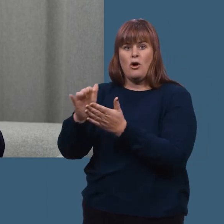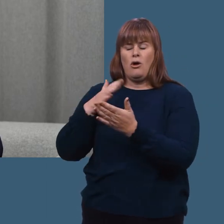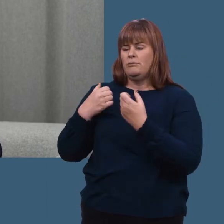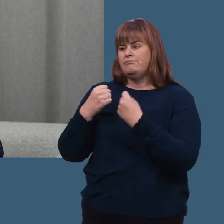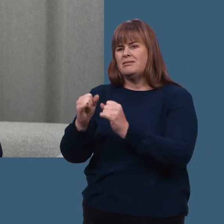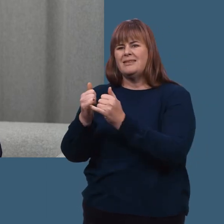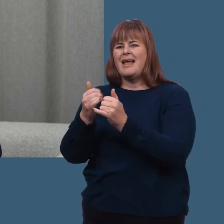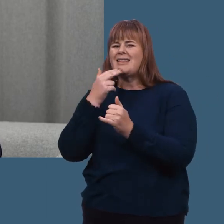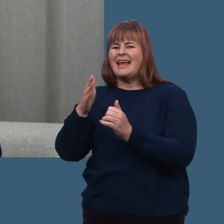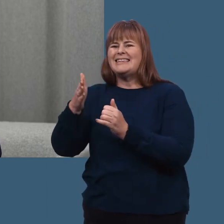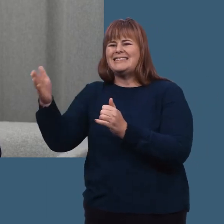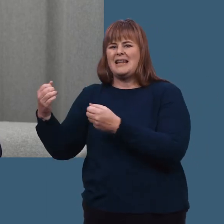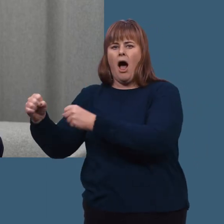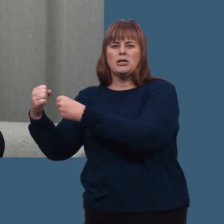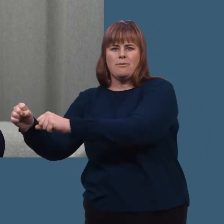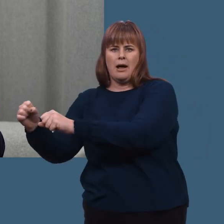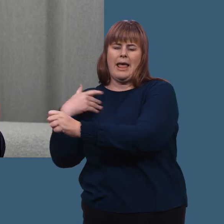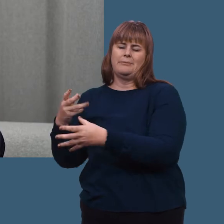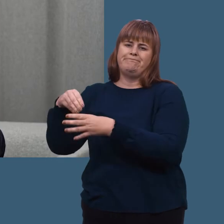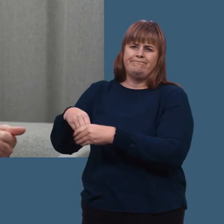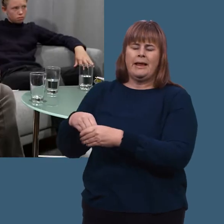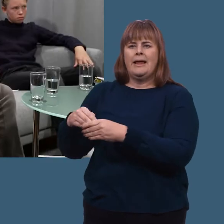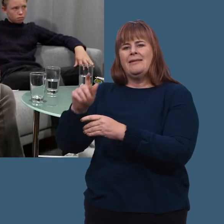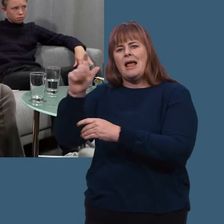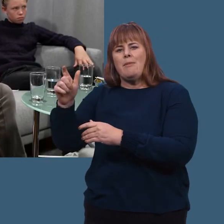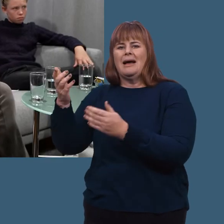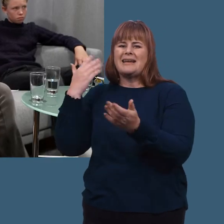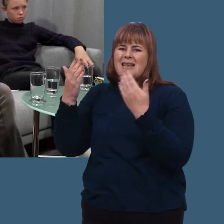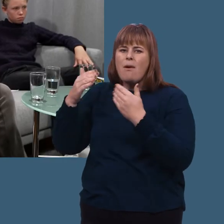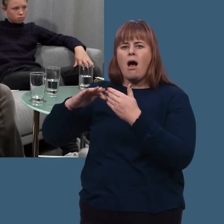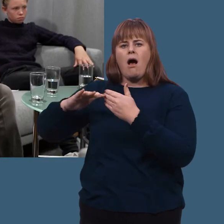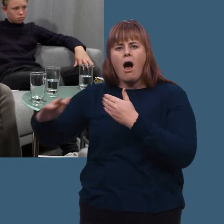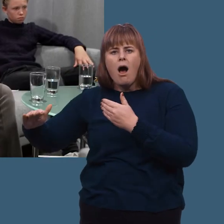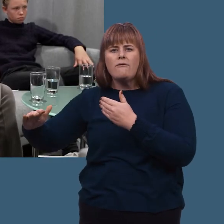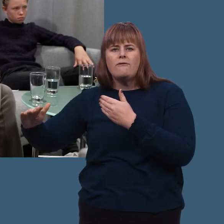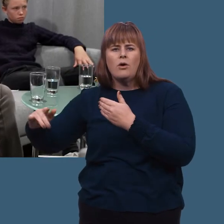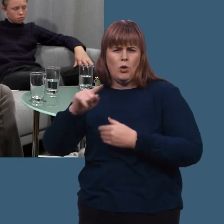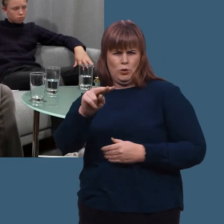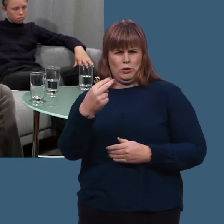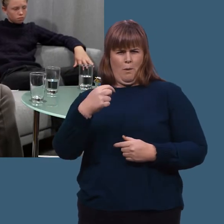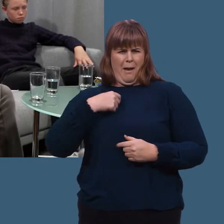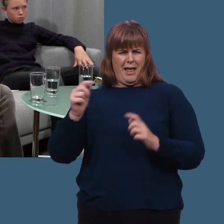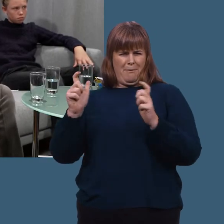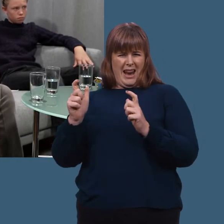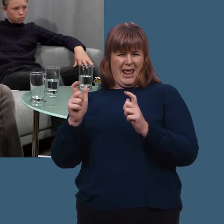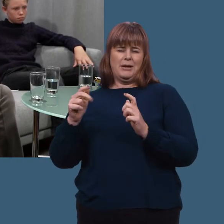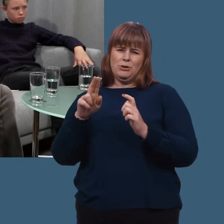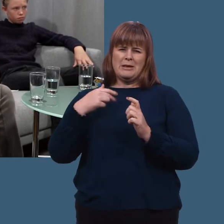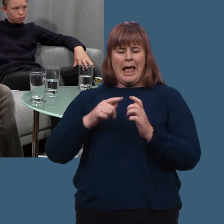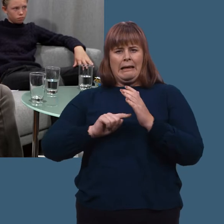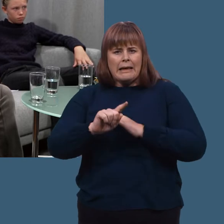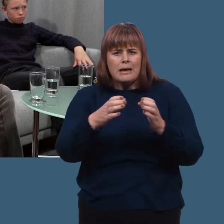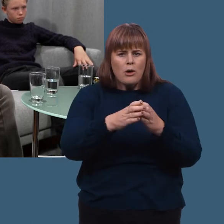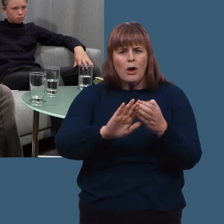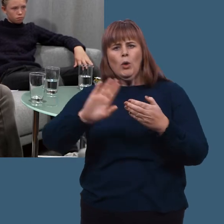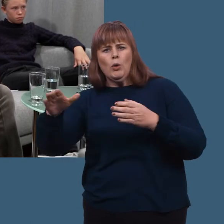sidearrangementer som vi sier. Jeg var på sidearrangementer om klima, om hav. De bildene du så av meg, det var sånn ut og inn